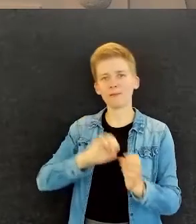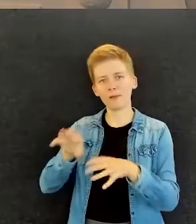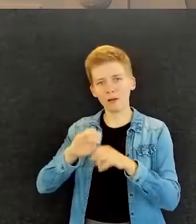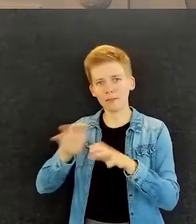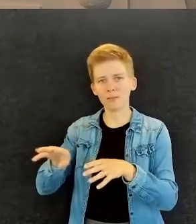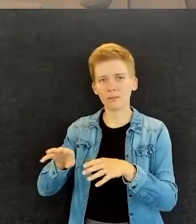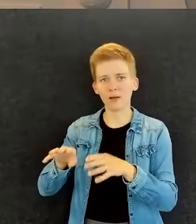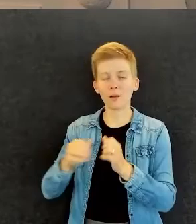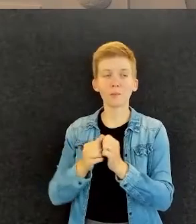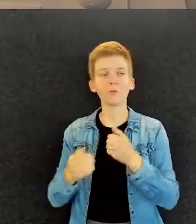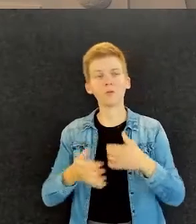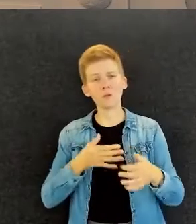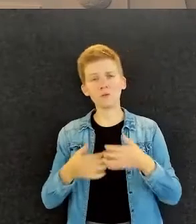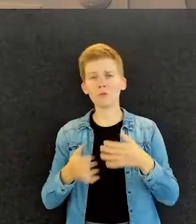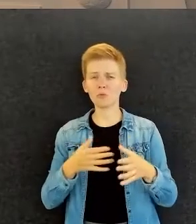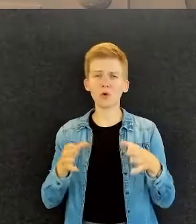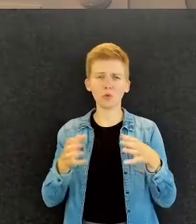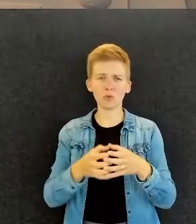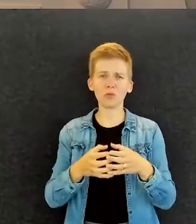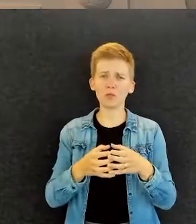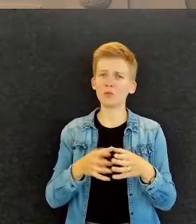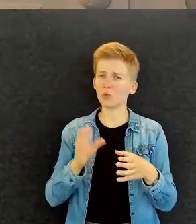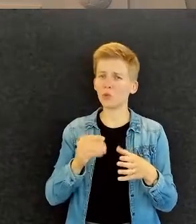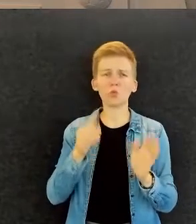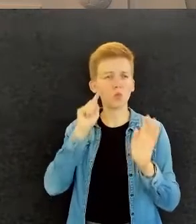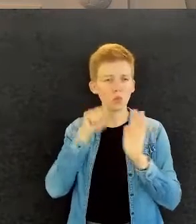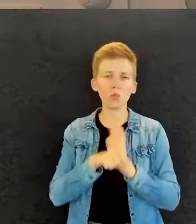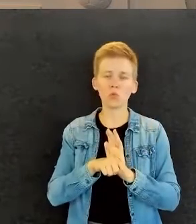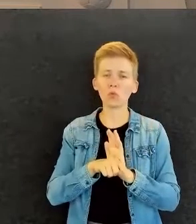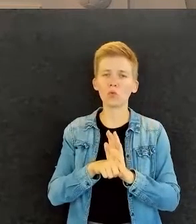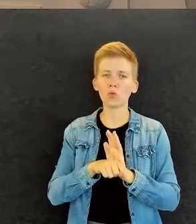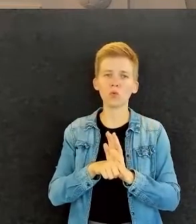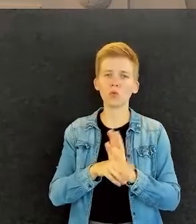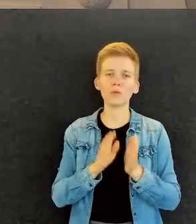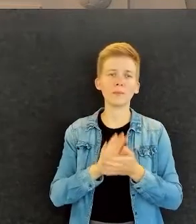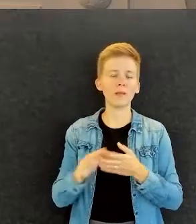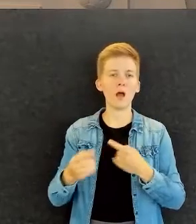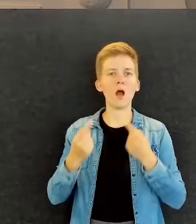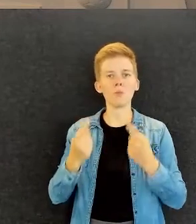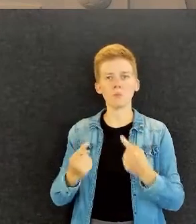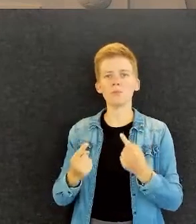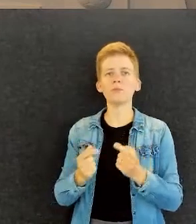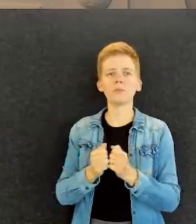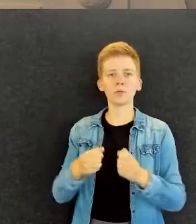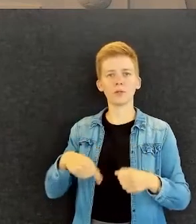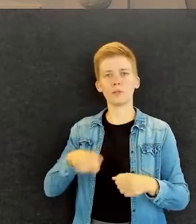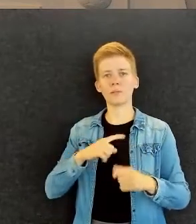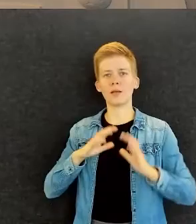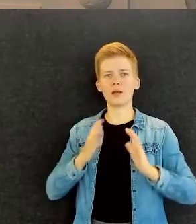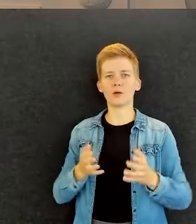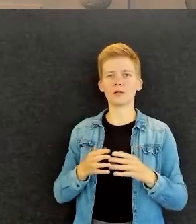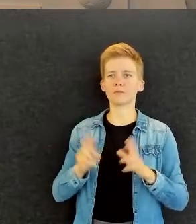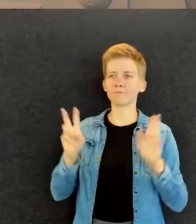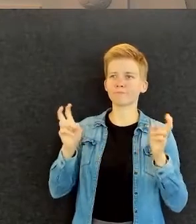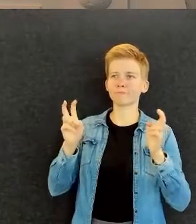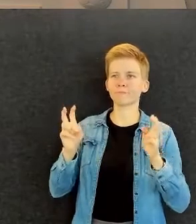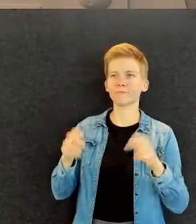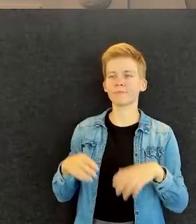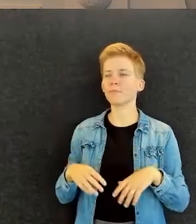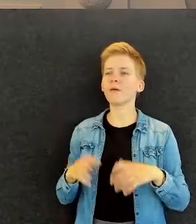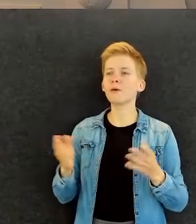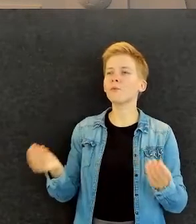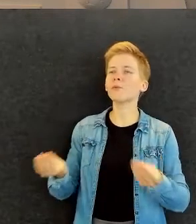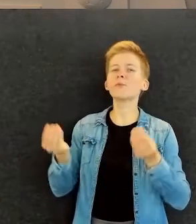tehdään... Niinhan työyhteisö tekee muutenkin, että se ei ole sen kummallisempi asia. Mutta se, että ei meillä sellaisia kipsukoissa helpotuksia saa.